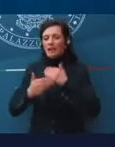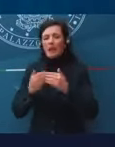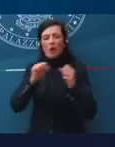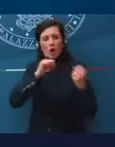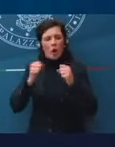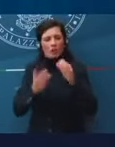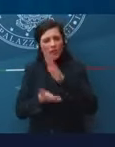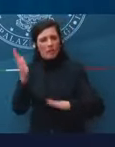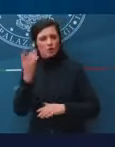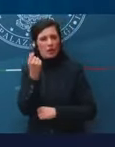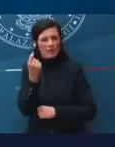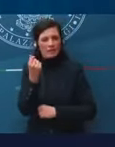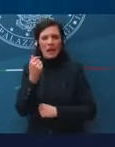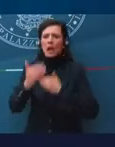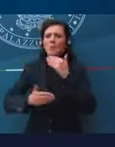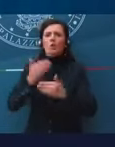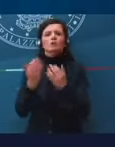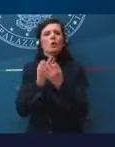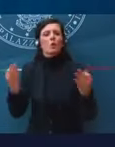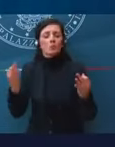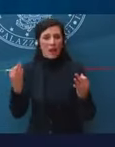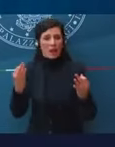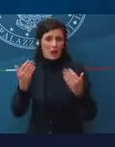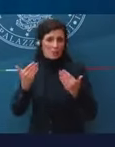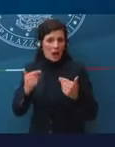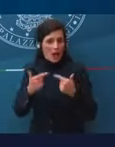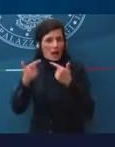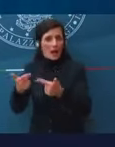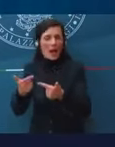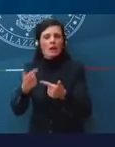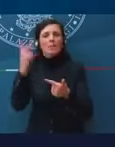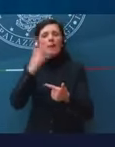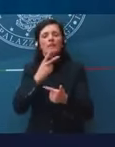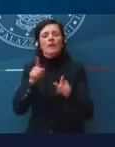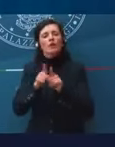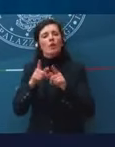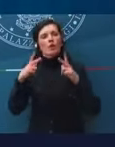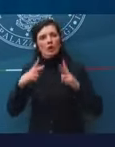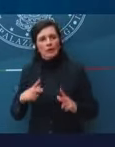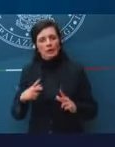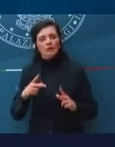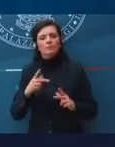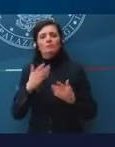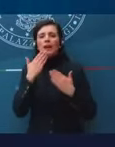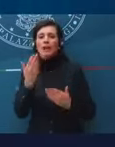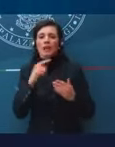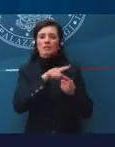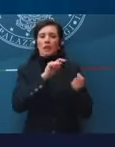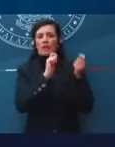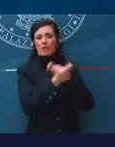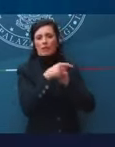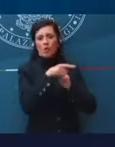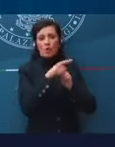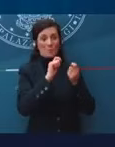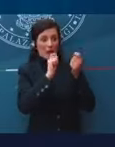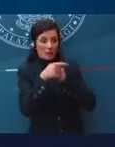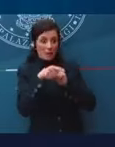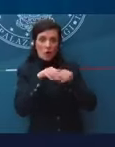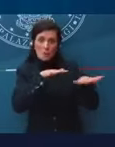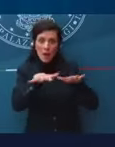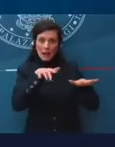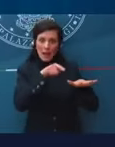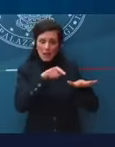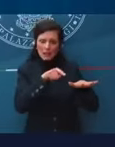'evasione e proseguire. Ma ripeto, il vero sollievo viene da una riforma del meccanismo. E nello stesso tempo,